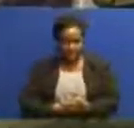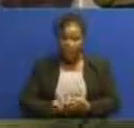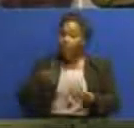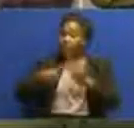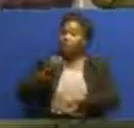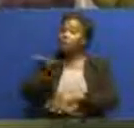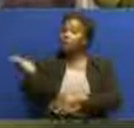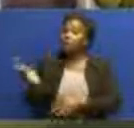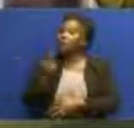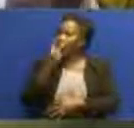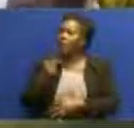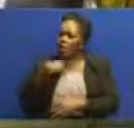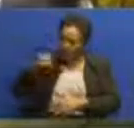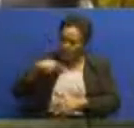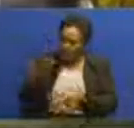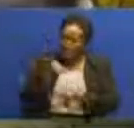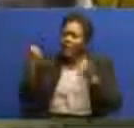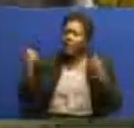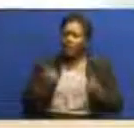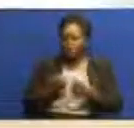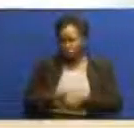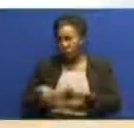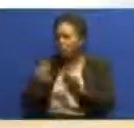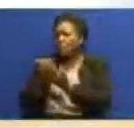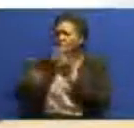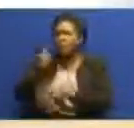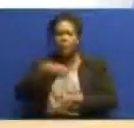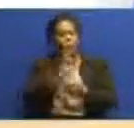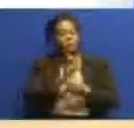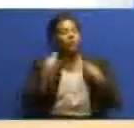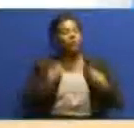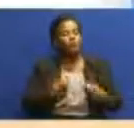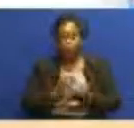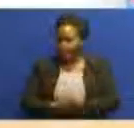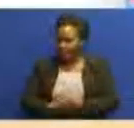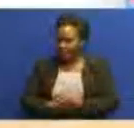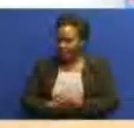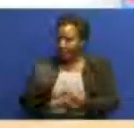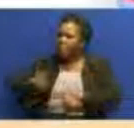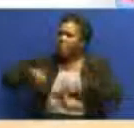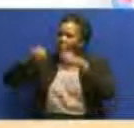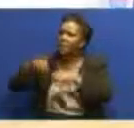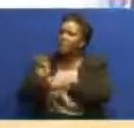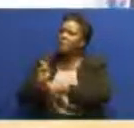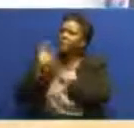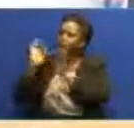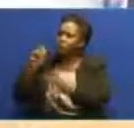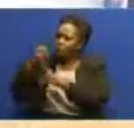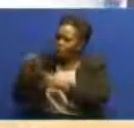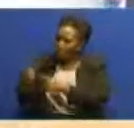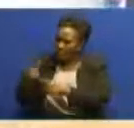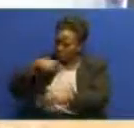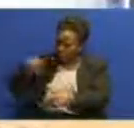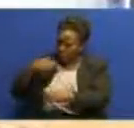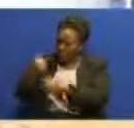veni kama uongozi usika, usimamie vitu kwa bidhi. Mamlaka usika, ilisimamie hili hapa, hili nasiwa fanya biyashara, tuwezo kupata fursa zetu